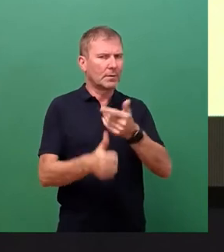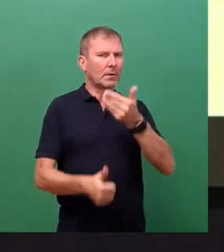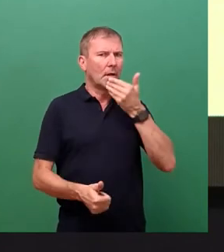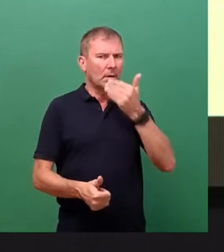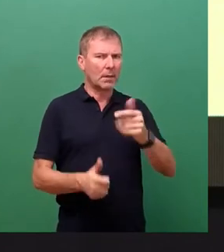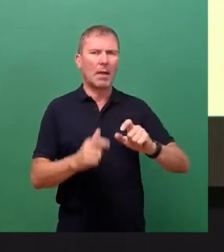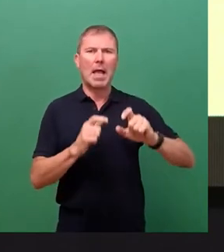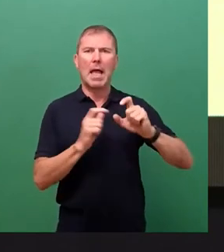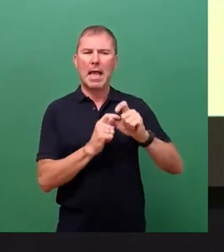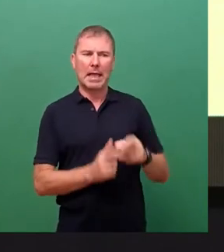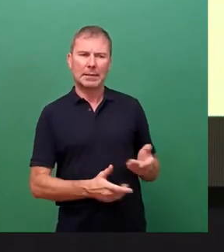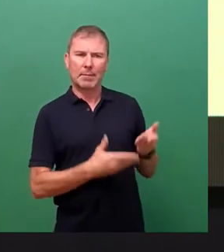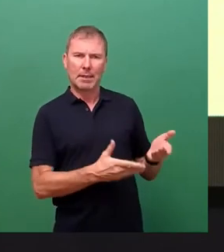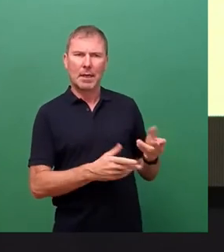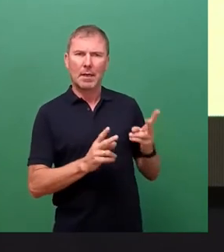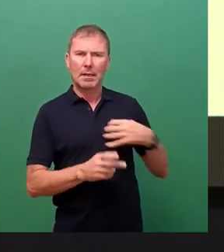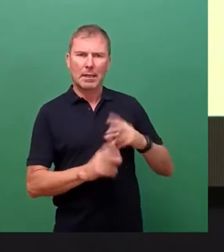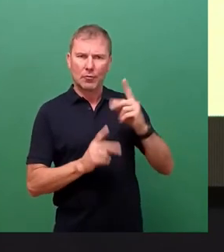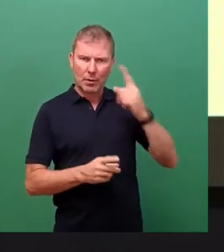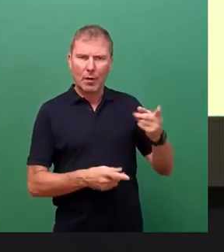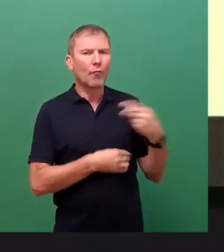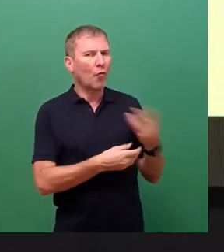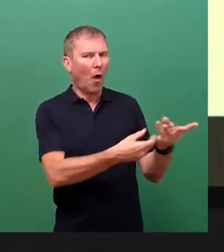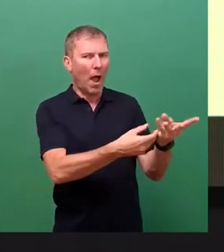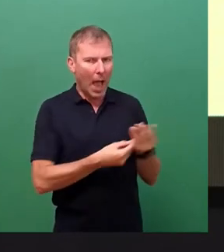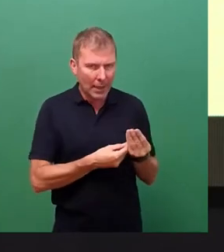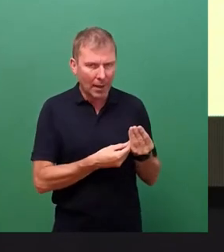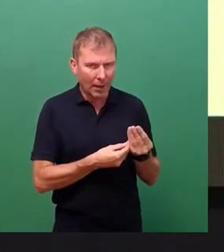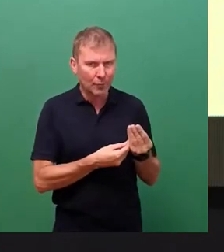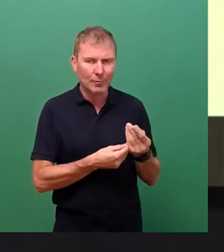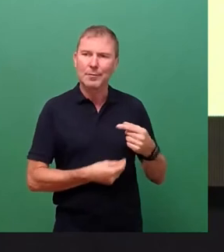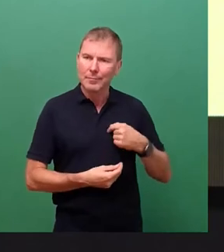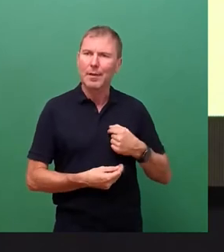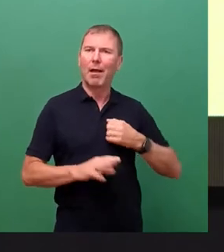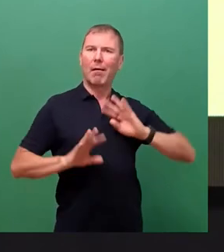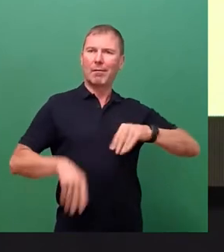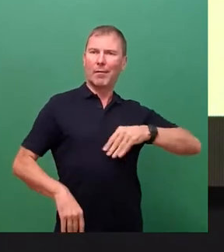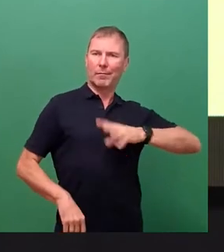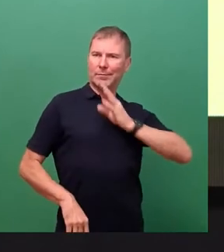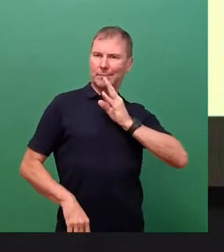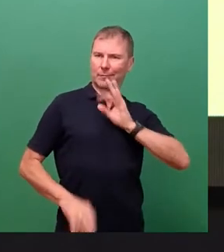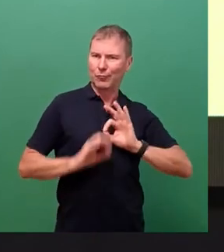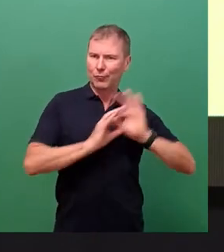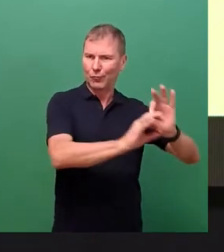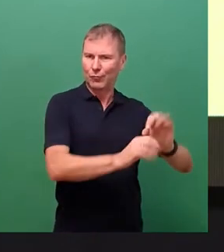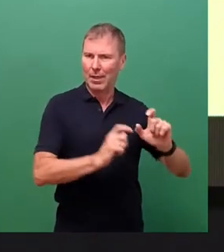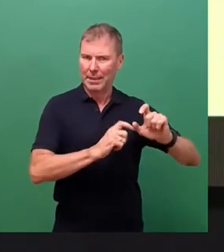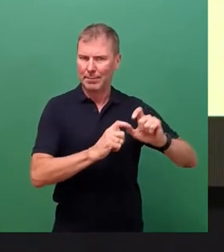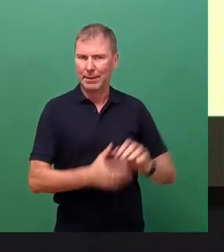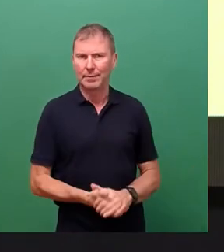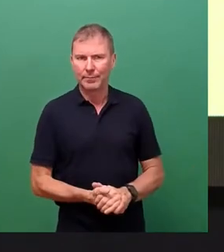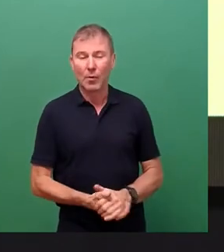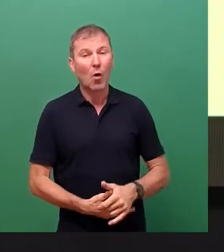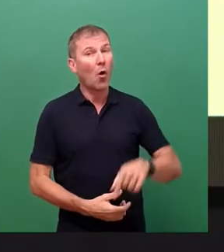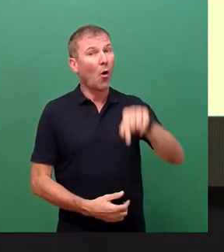-Fraktion im Dresdner Stadtrat für die Einladung und die Überlassung des Rederechts. Heute führe ich aus